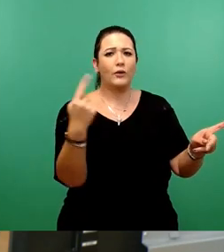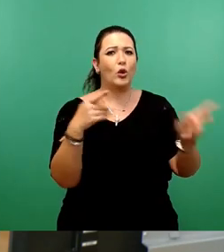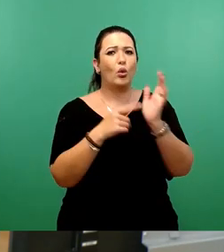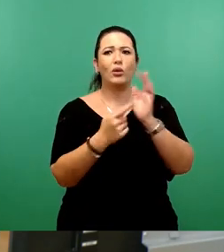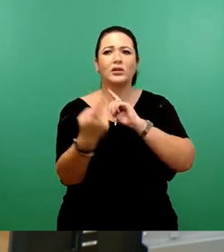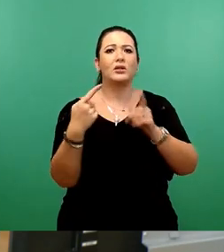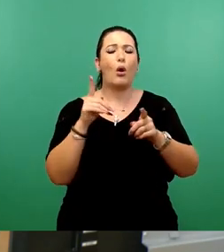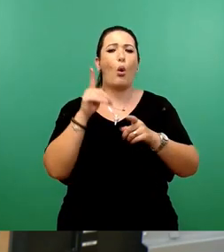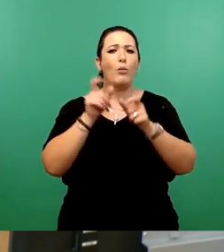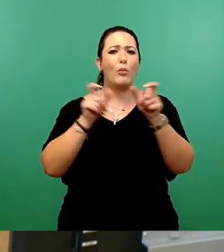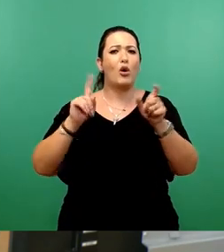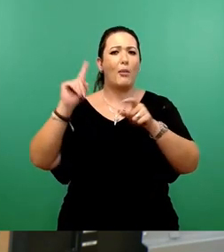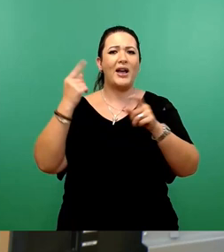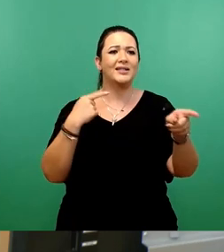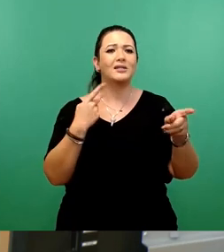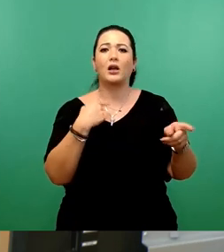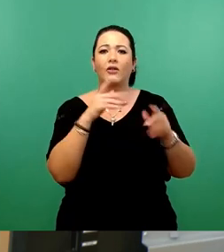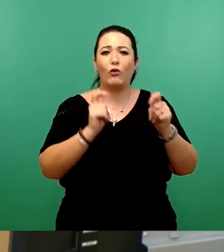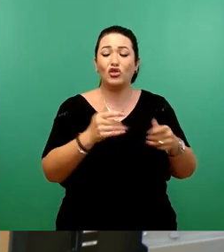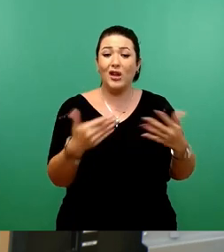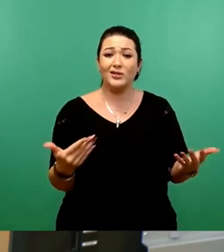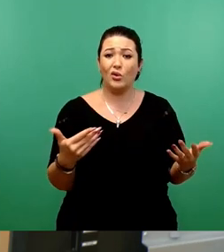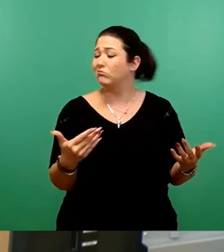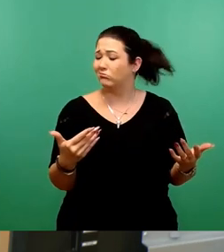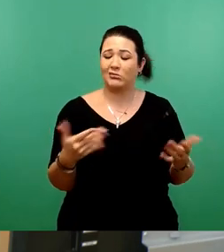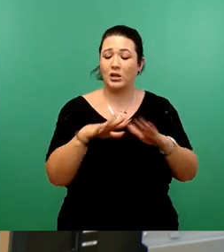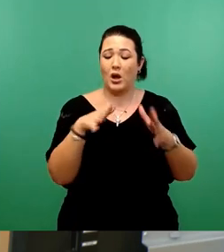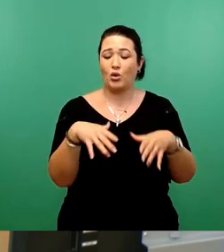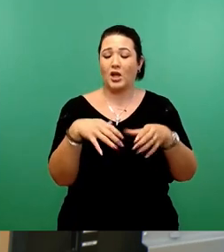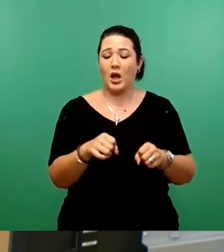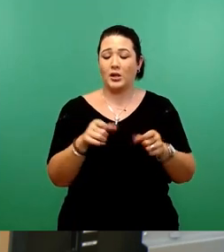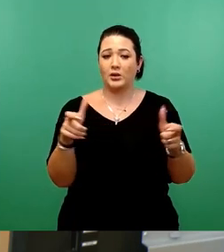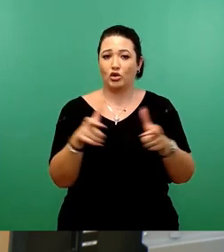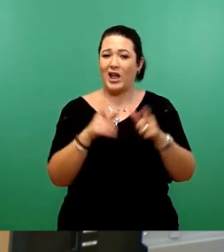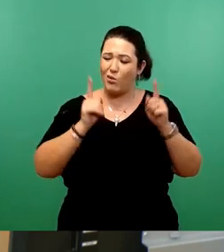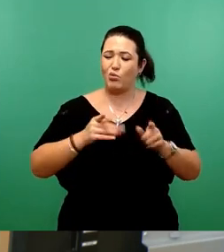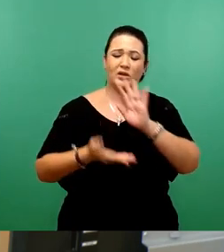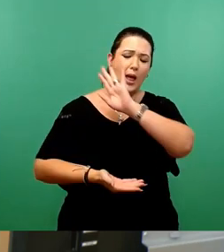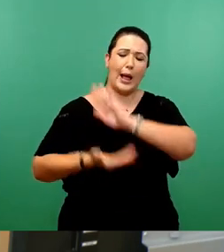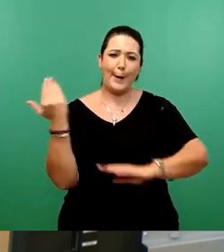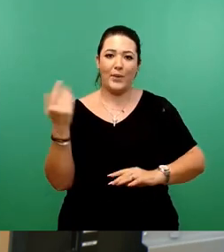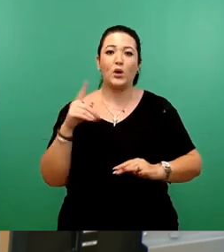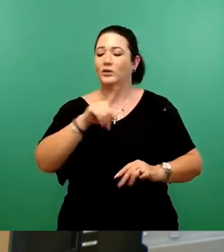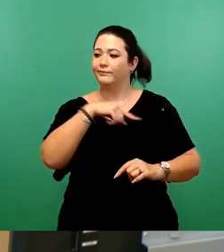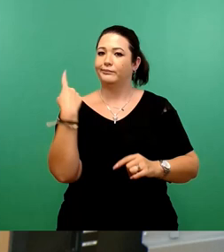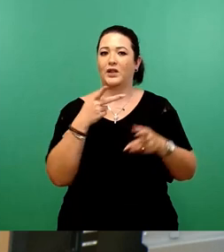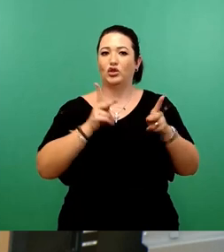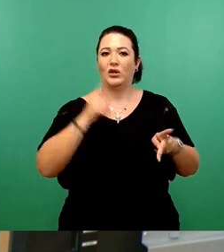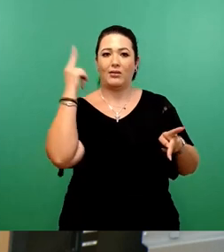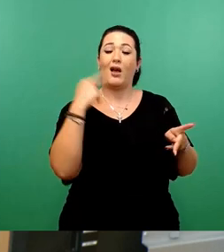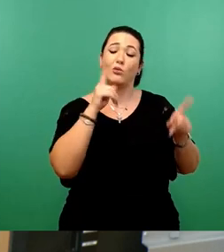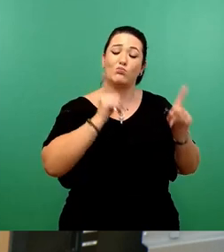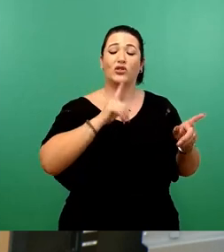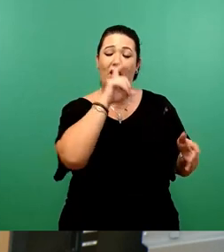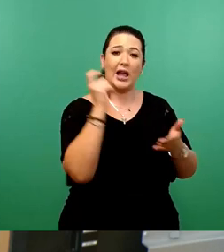diese Haushaltssperre muss aufhören und dann müssen wir uns als verantwortungsbewusster Stadtrat in die Augen gucken